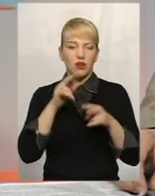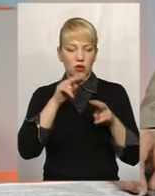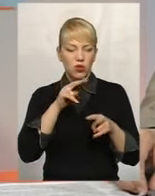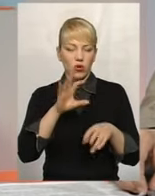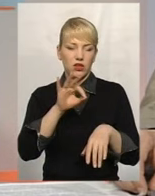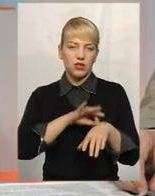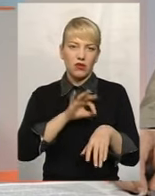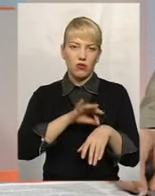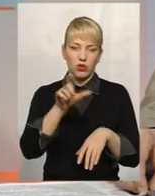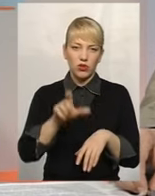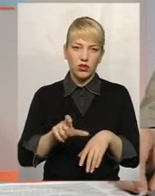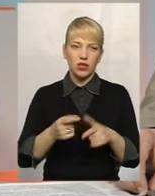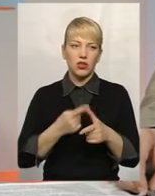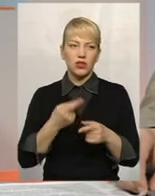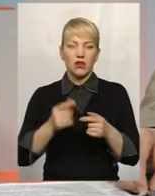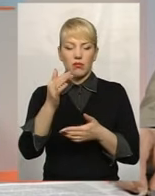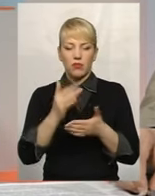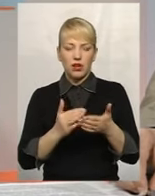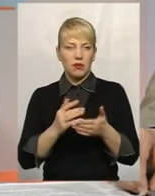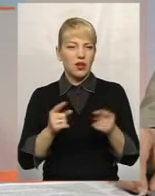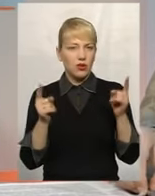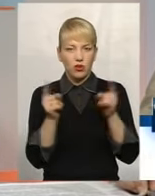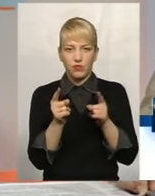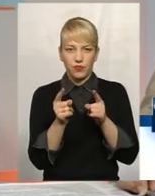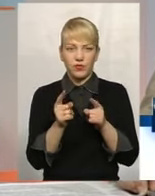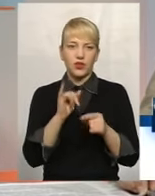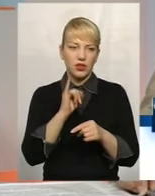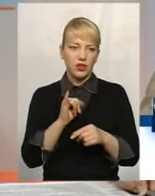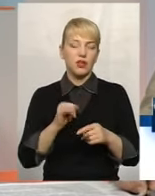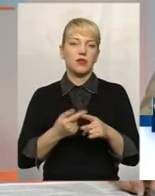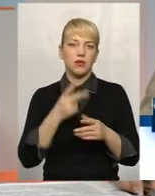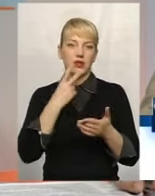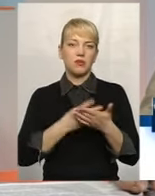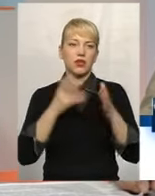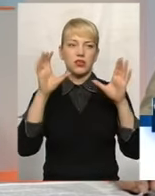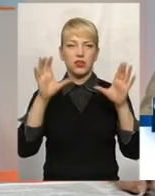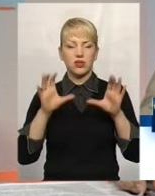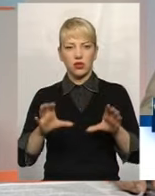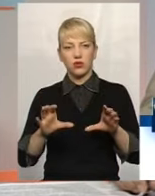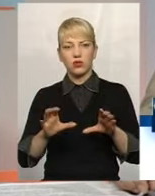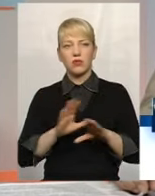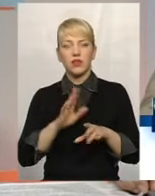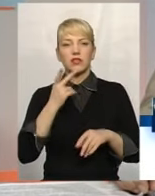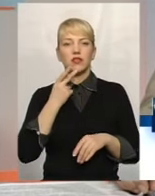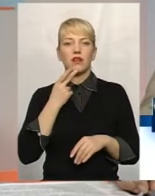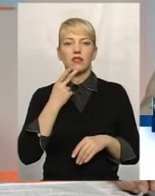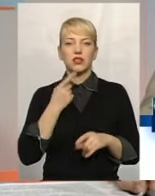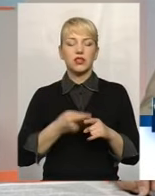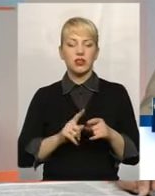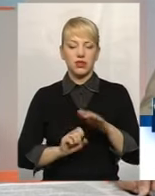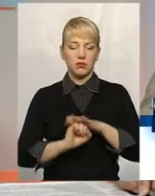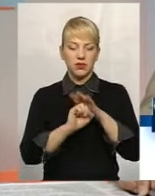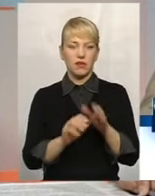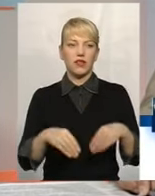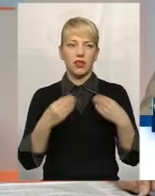членом сім'ї, але цей перелік є вичерпний і передбачений чинним законодавством. І не завжди саме з цих підстав